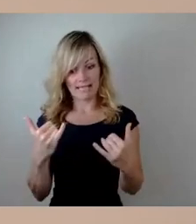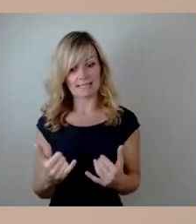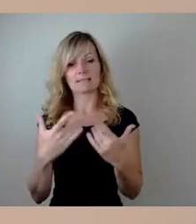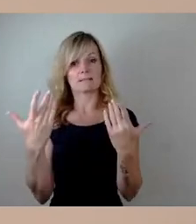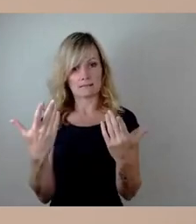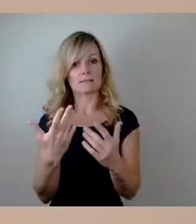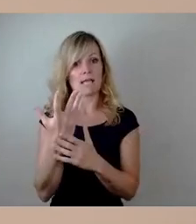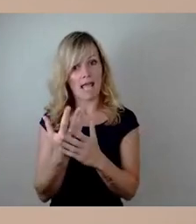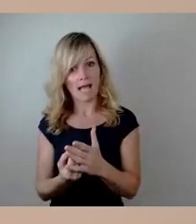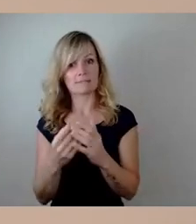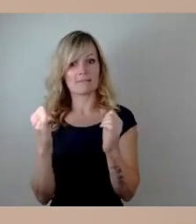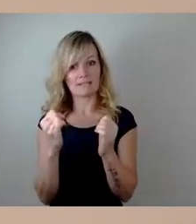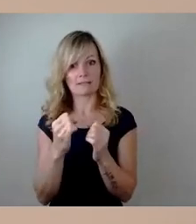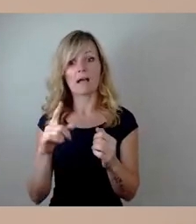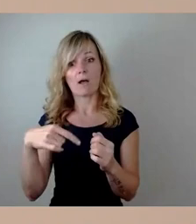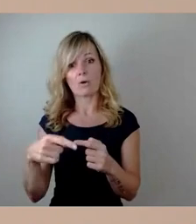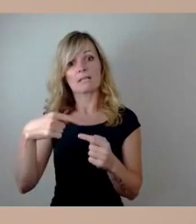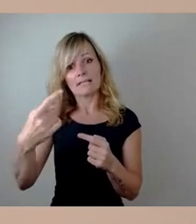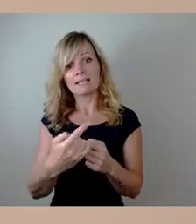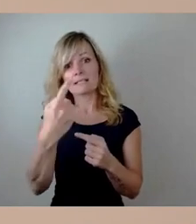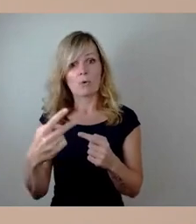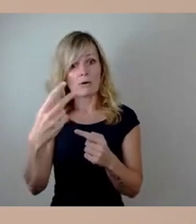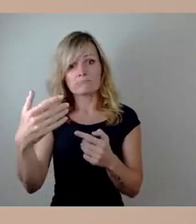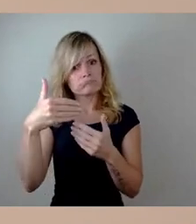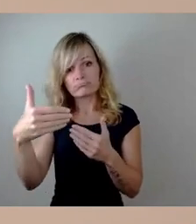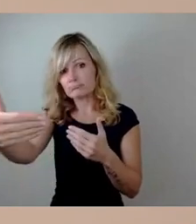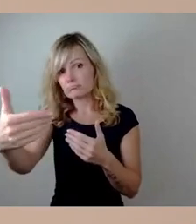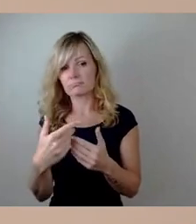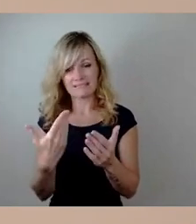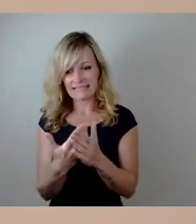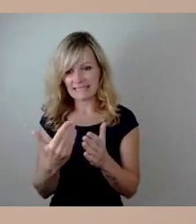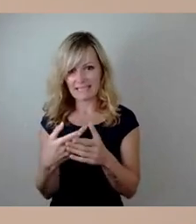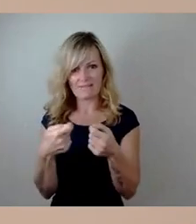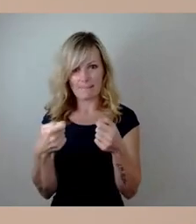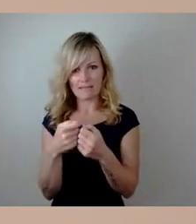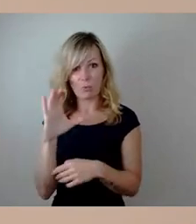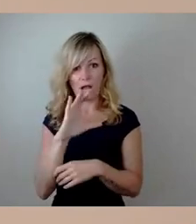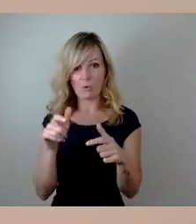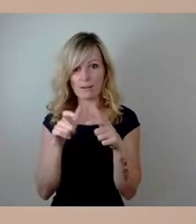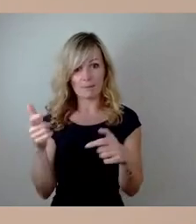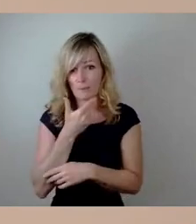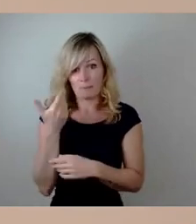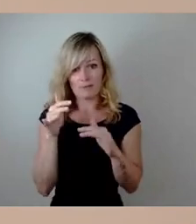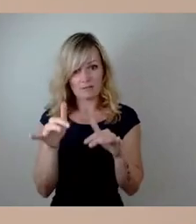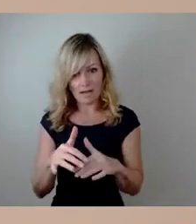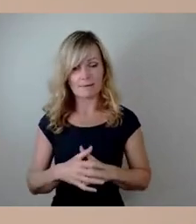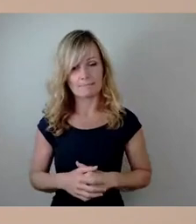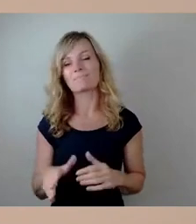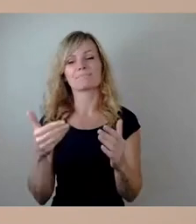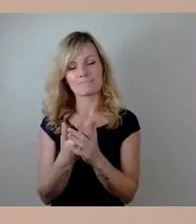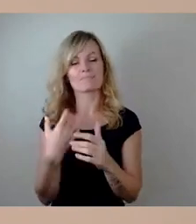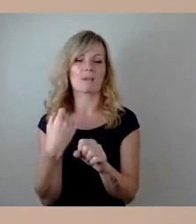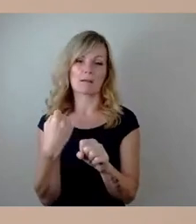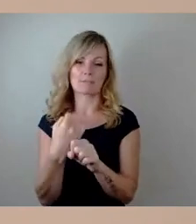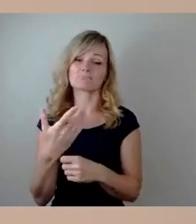Zeit, wo diese Elbverbindung nie mehr zur Verfügung steht. Und daran wird gearbeitet. Ob wir deine erste Information schon am